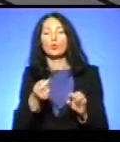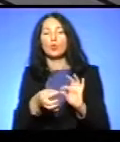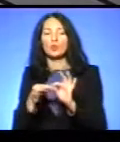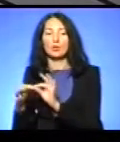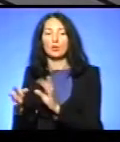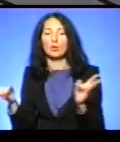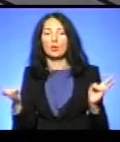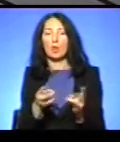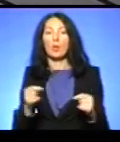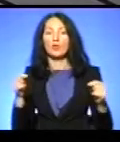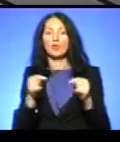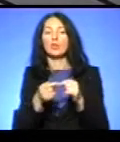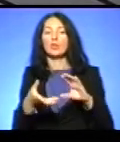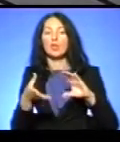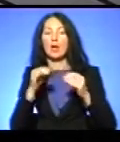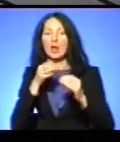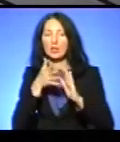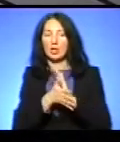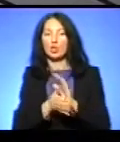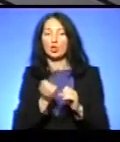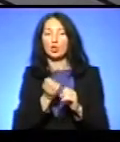аналізи. Можливо, пан Леонід, ви доповните?